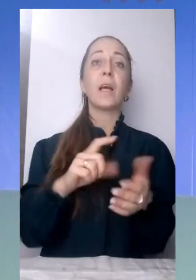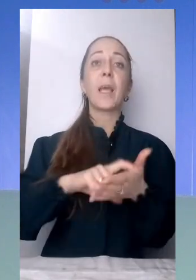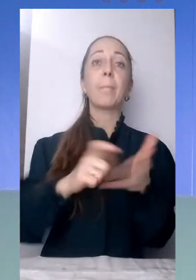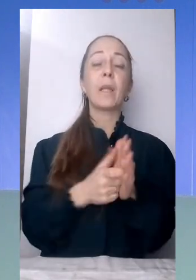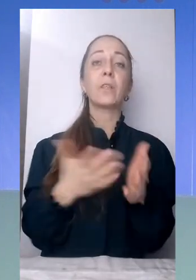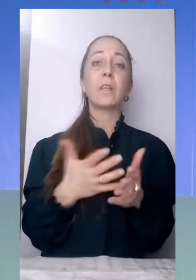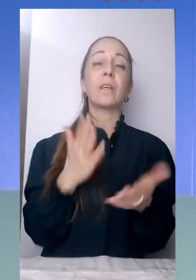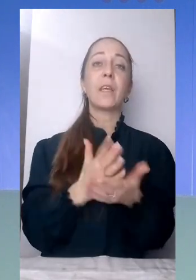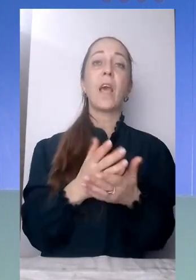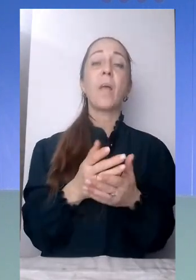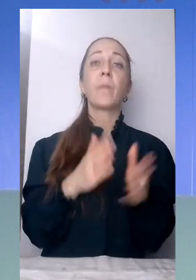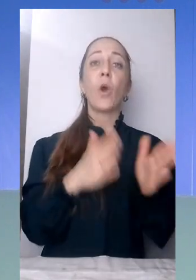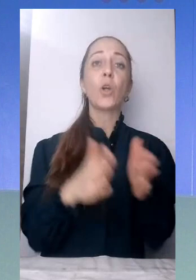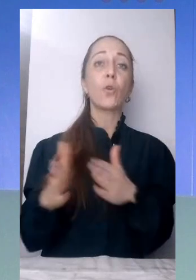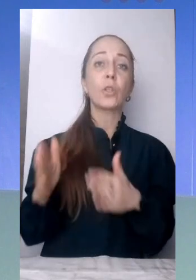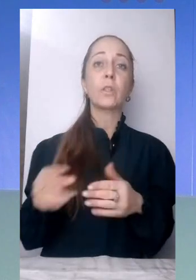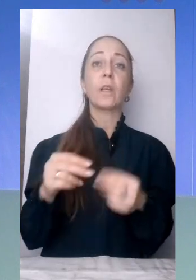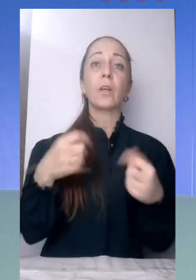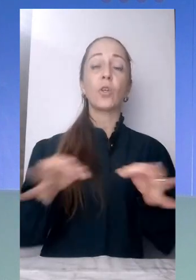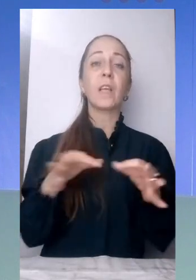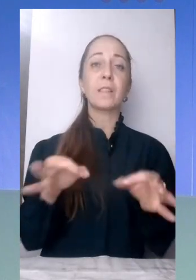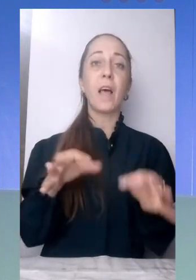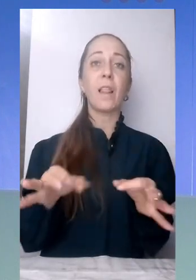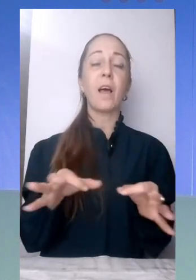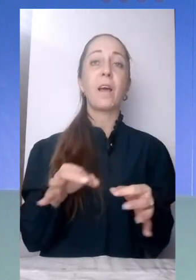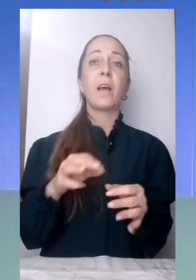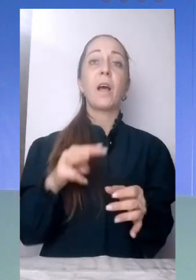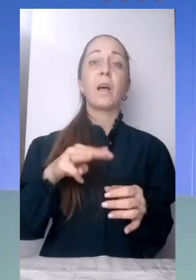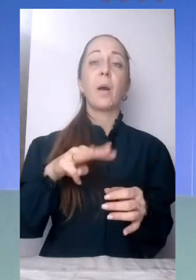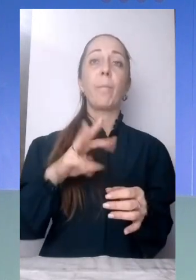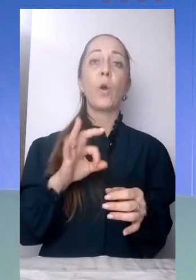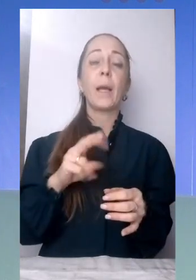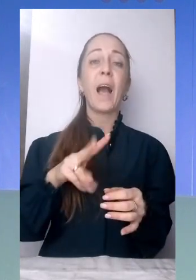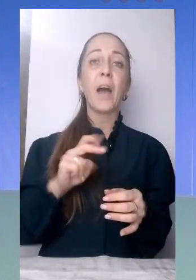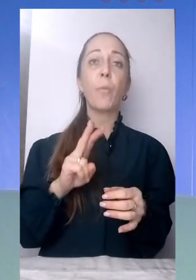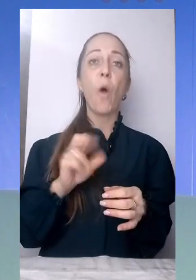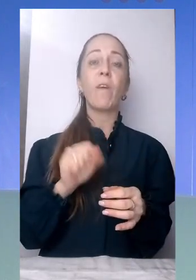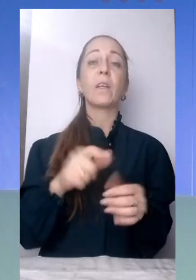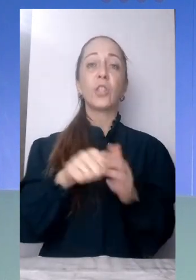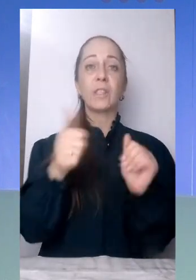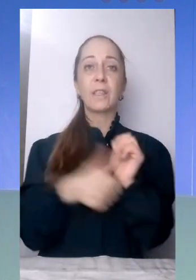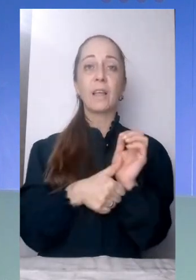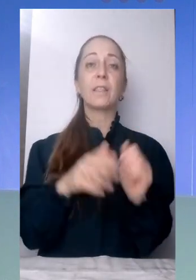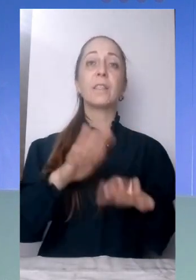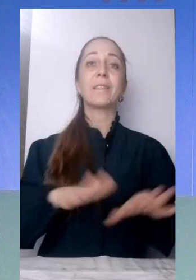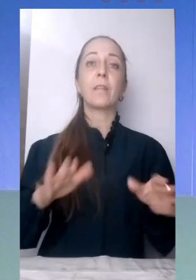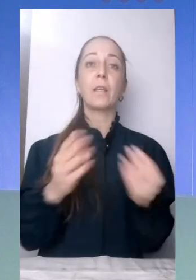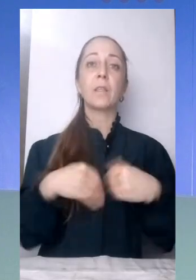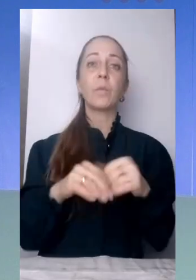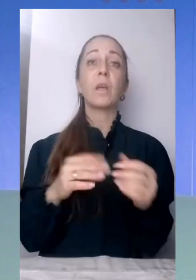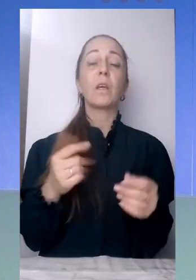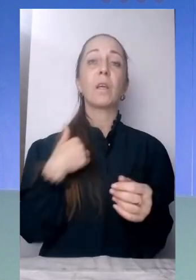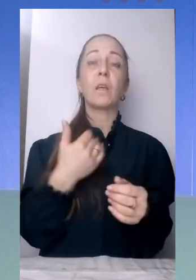Як розповіла ініціаторка Марія Полікарпова, її відвідує 16 дітей, сім'ї яких були змушені переїхати сюди подалі від війни.